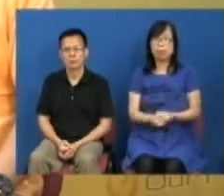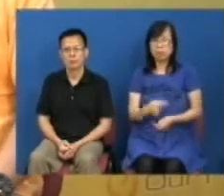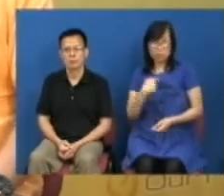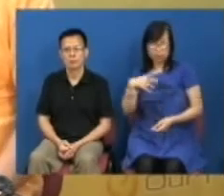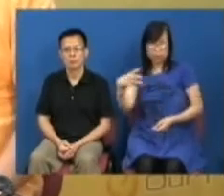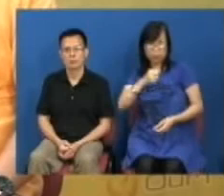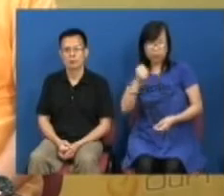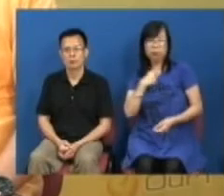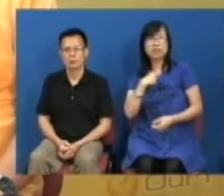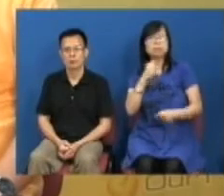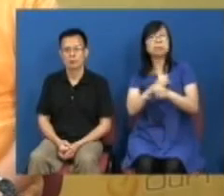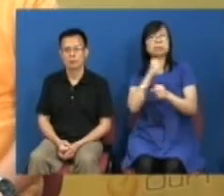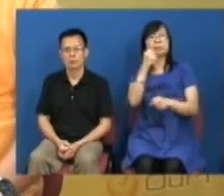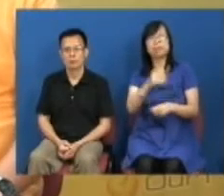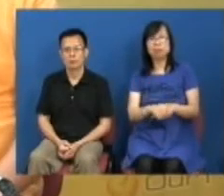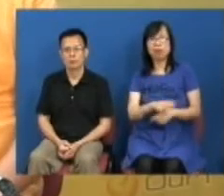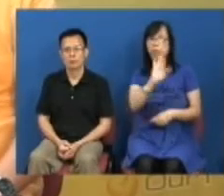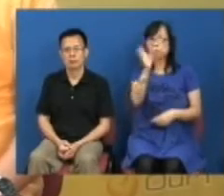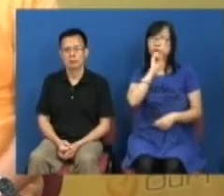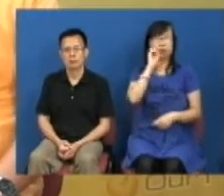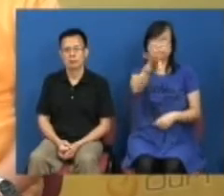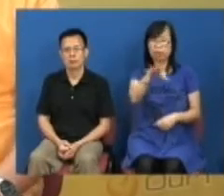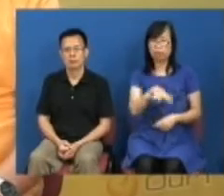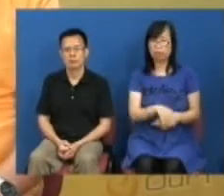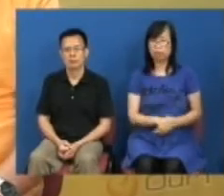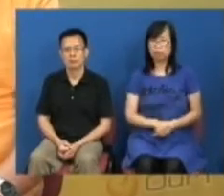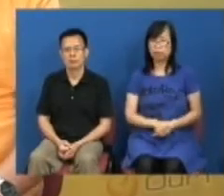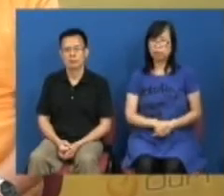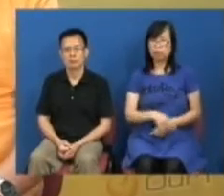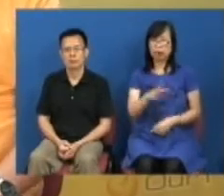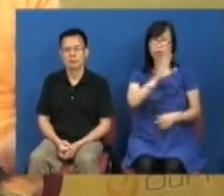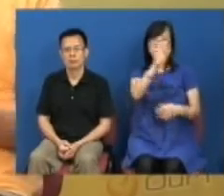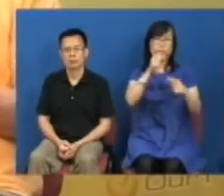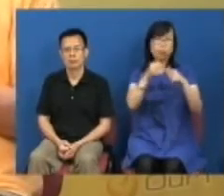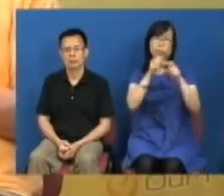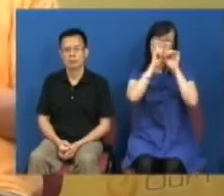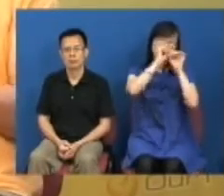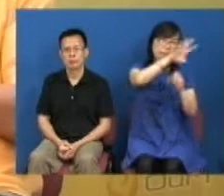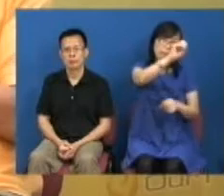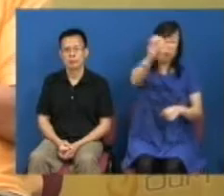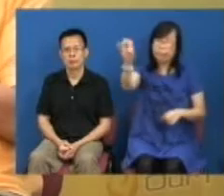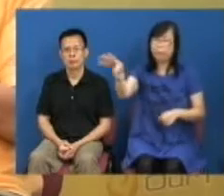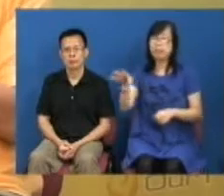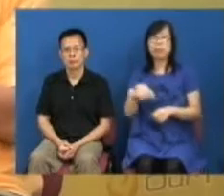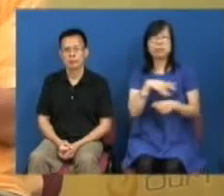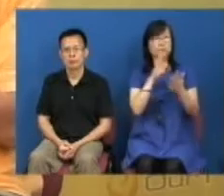那里我们要怎么来都可以我们甚至乎不尝试跟你说道理我们不会去做一个公共咨询当年二十三条立法还有男